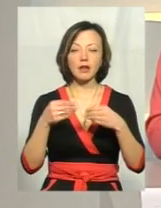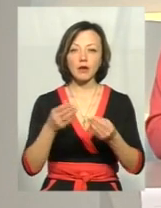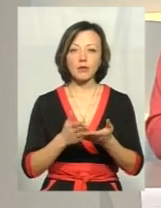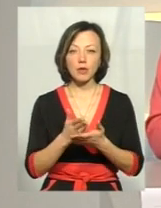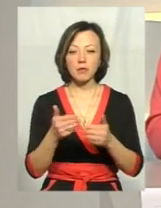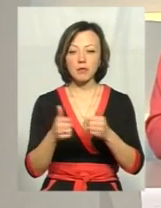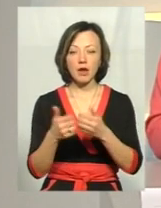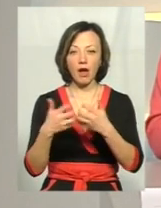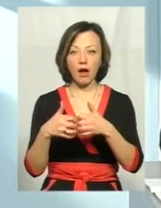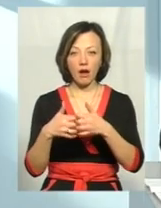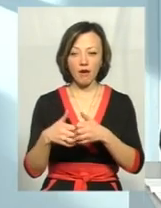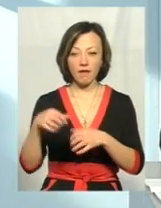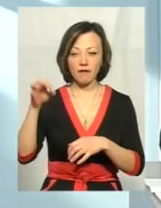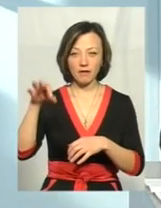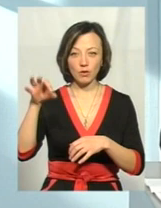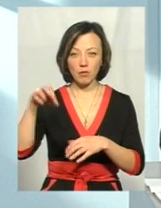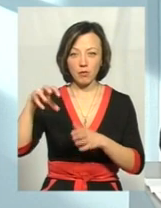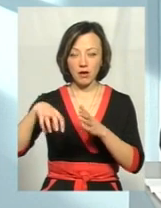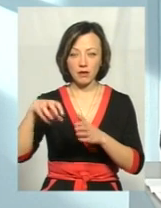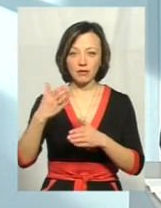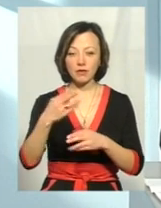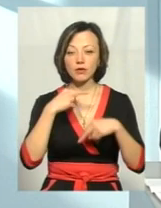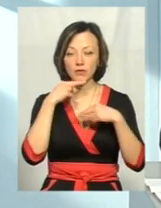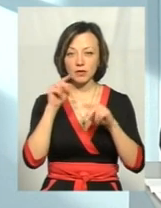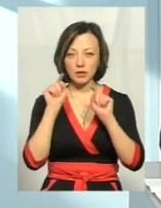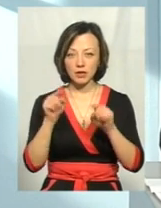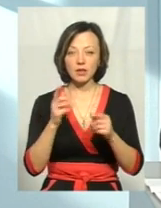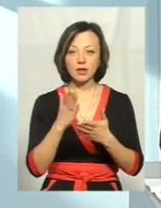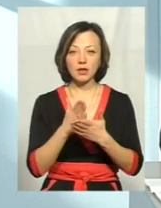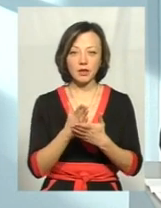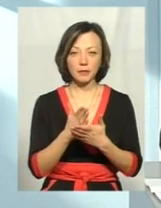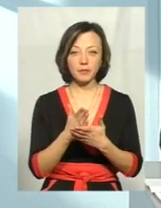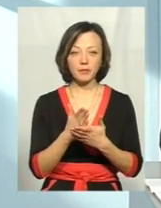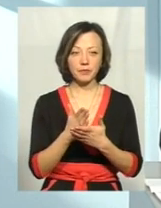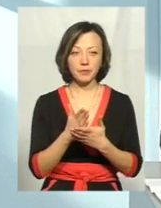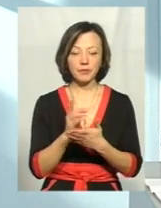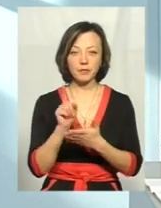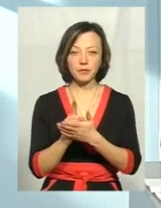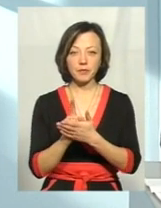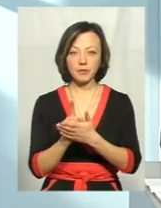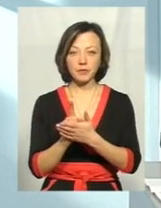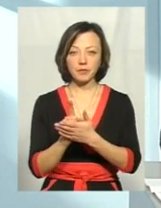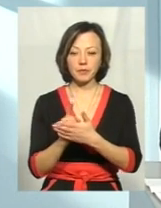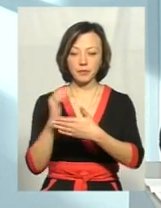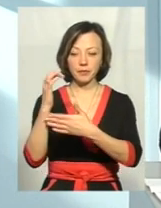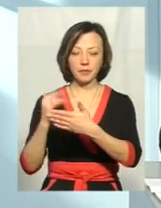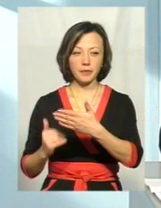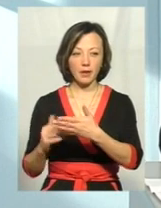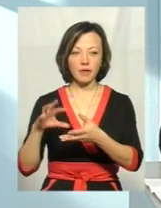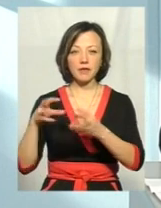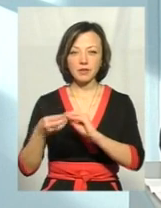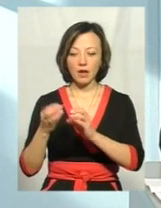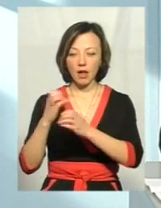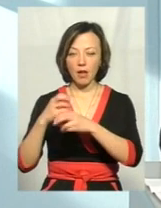Біля автомата, сам звертав увагу, і ви зверніть увагу, біля автомата повинен бути рядом висновок з